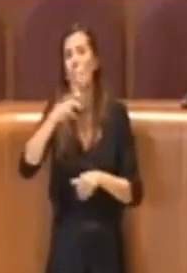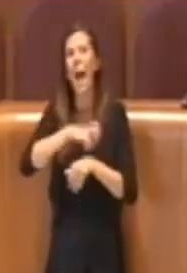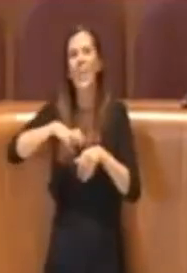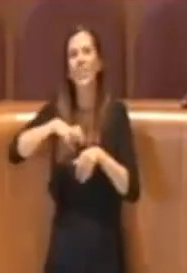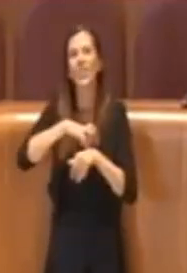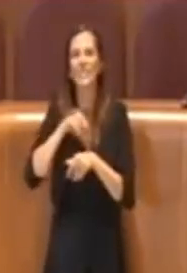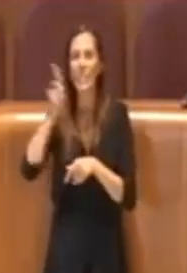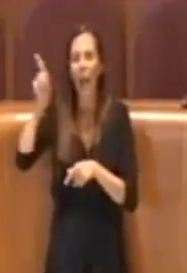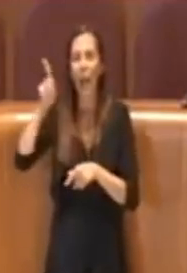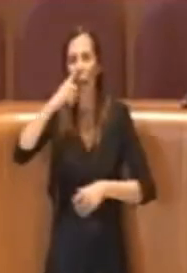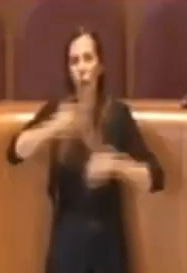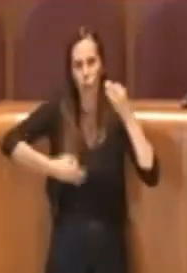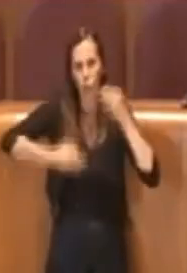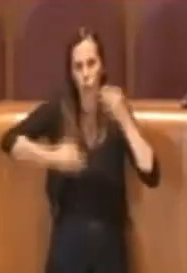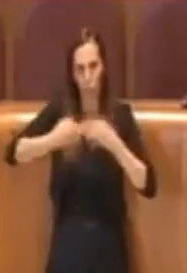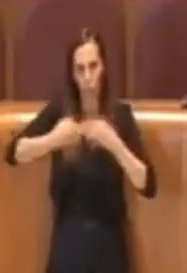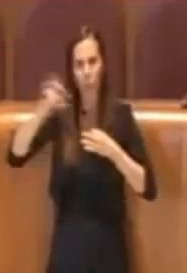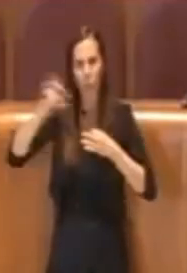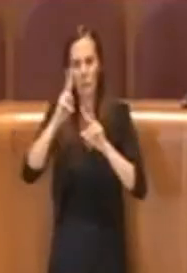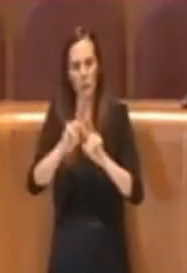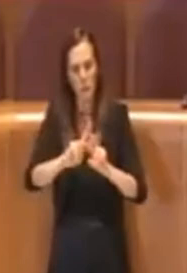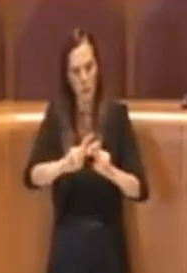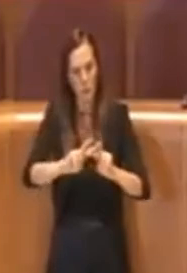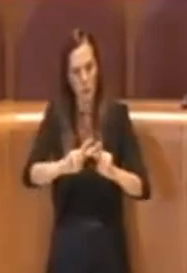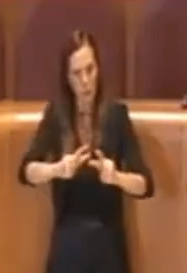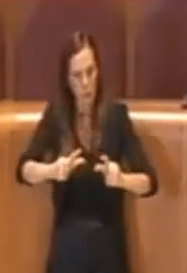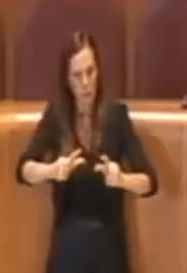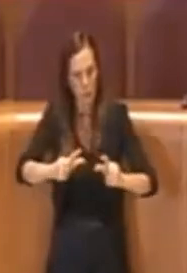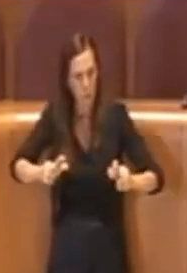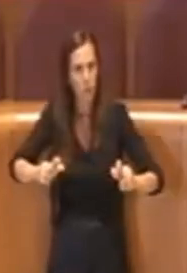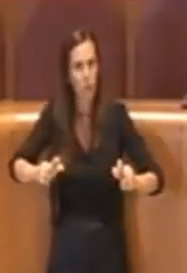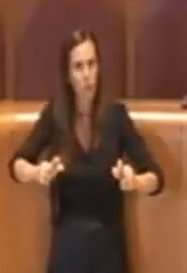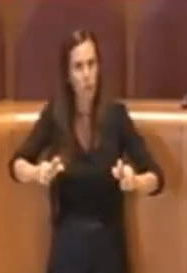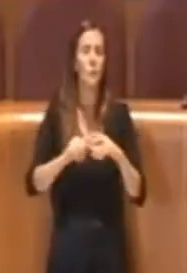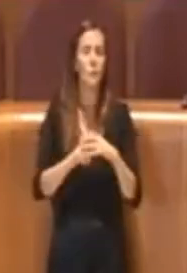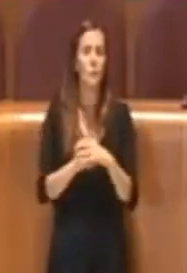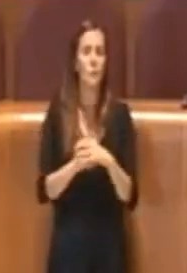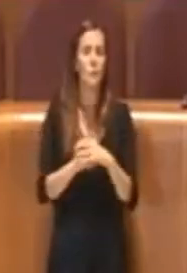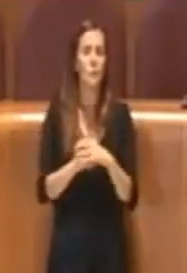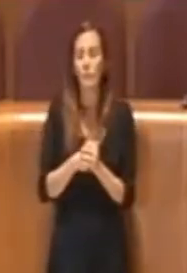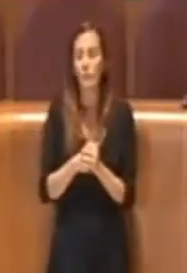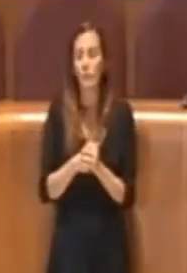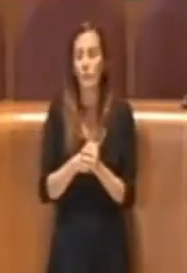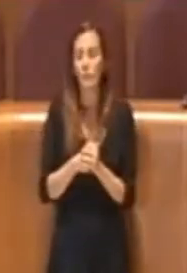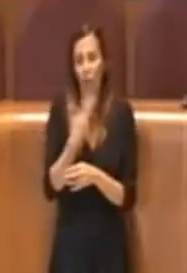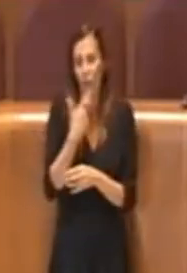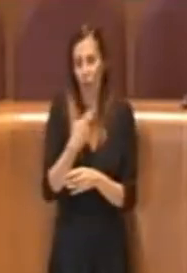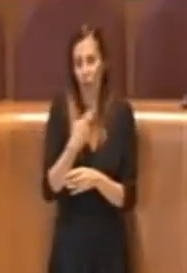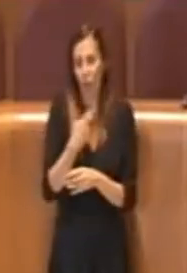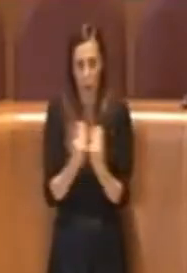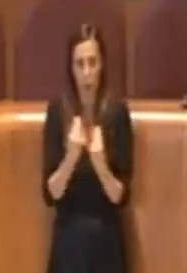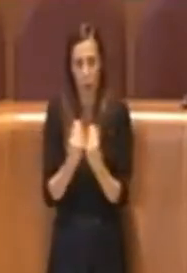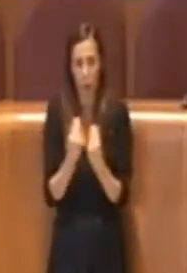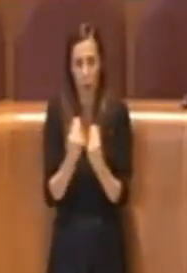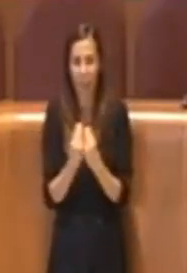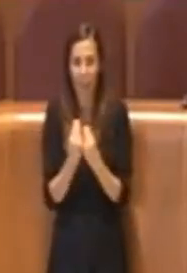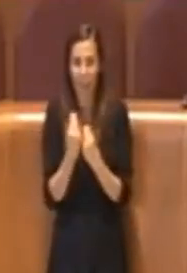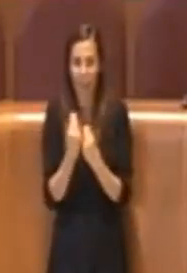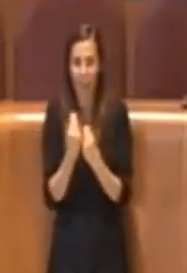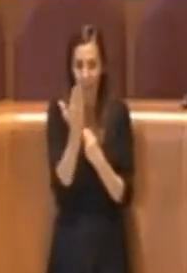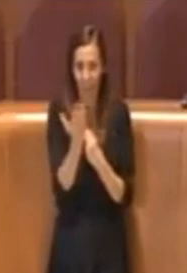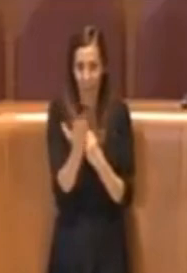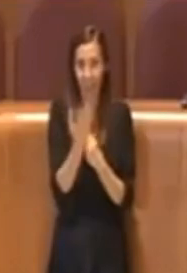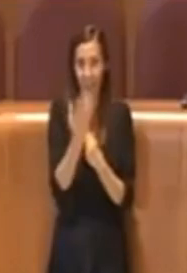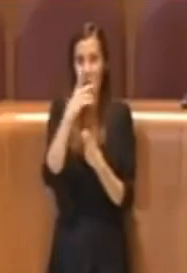ovviamente il lavoro. Volevo dire al collega che